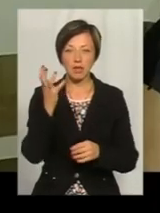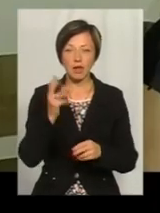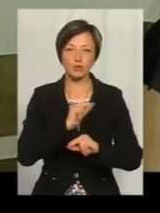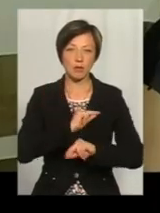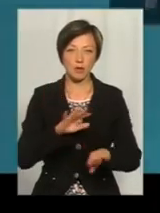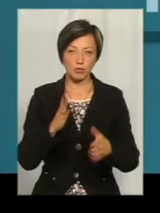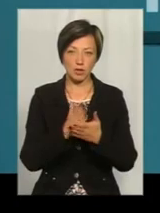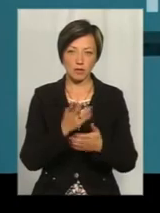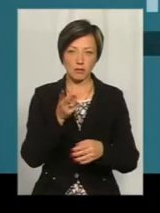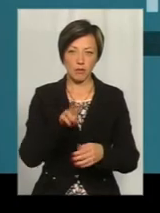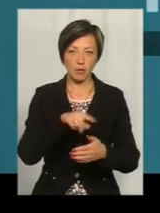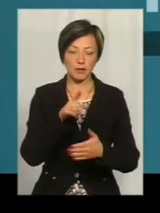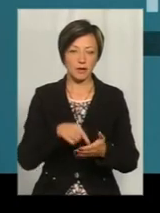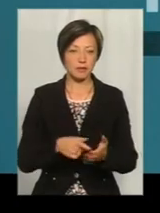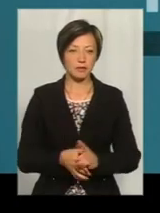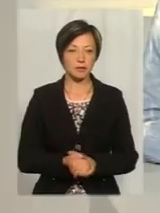працює.